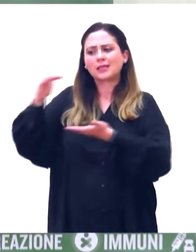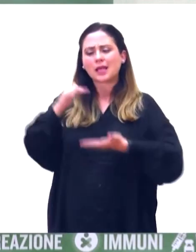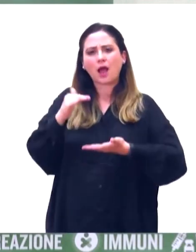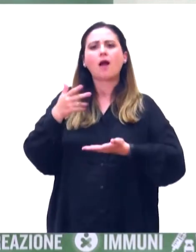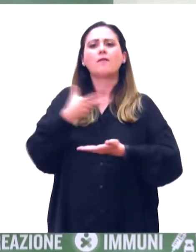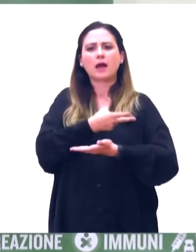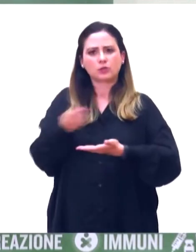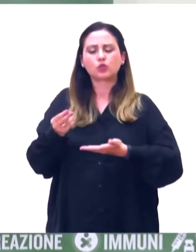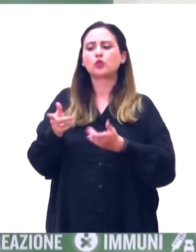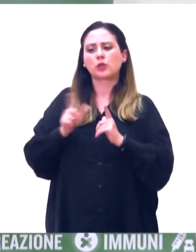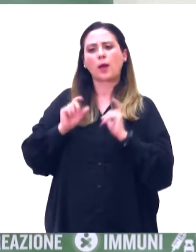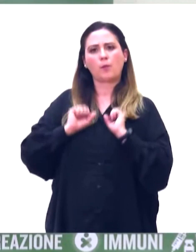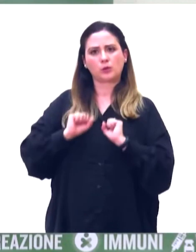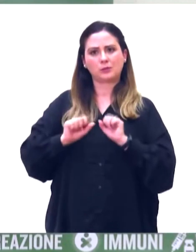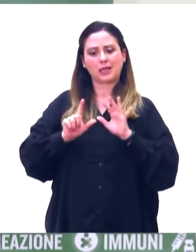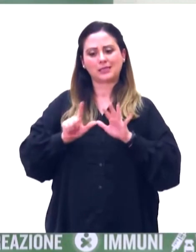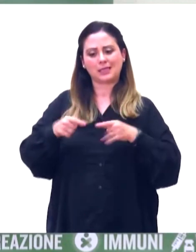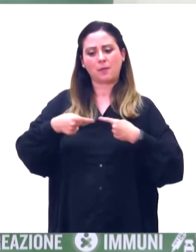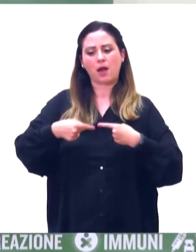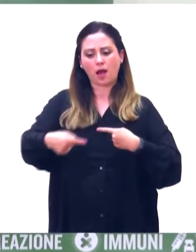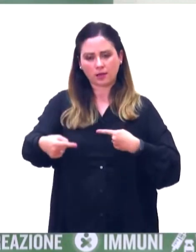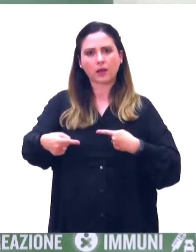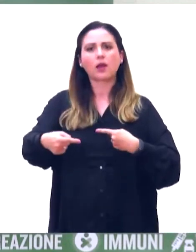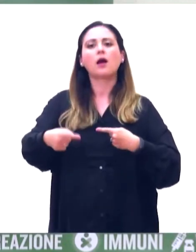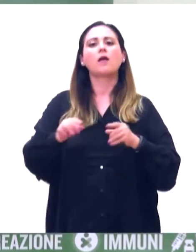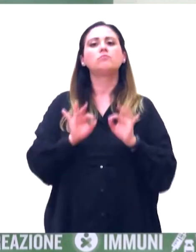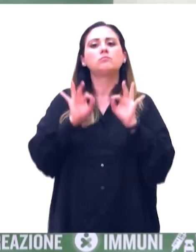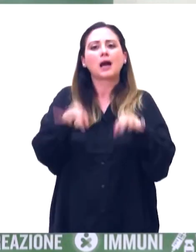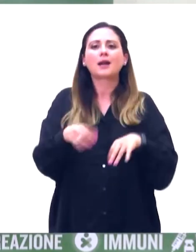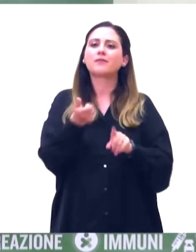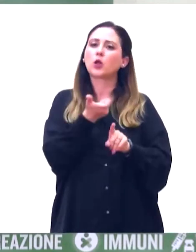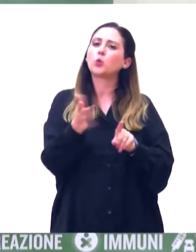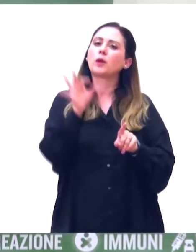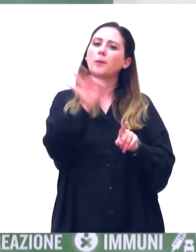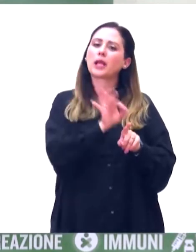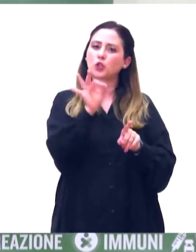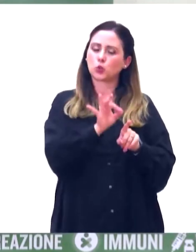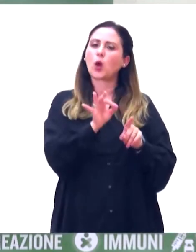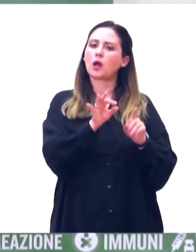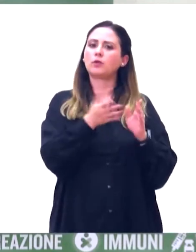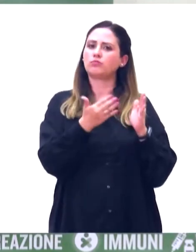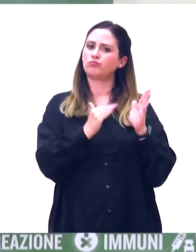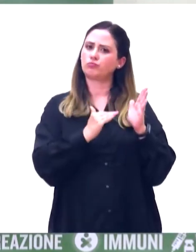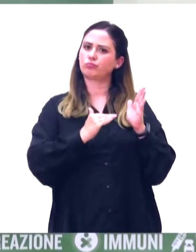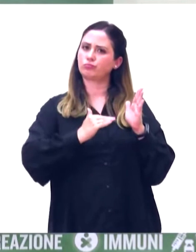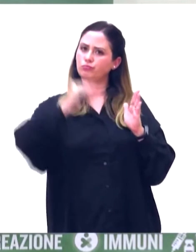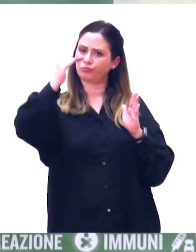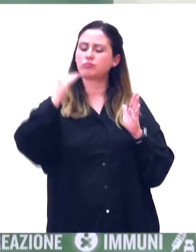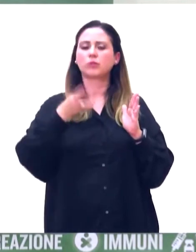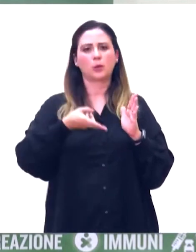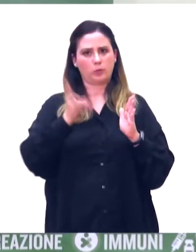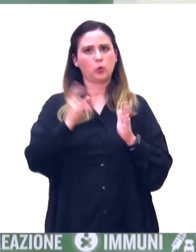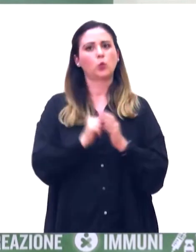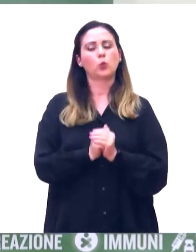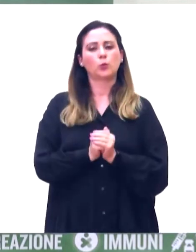nelle prossime settimane di raggiungere quote percentuali sempre più alti di popolazione. Fare questo